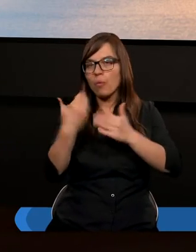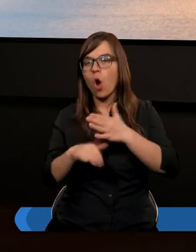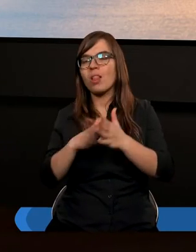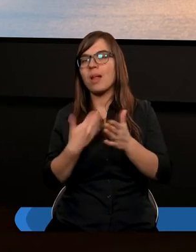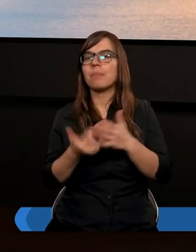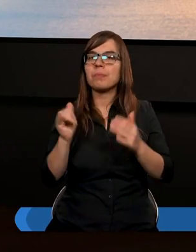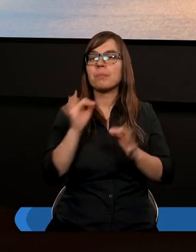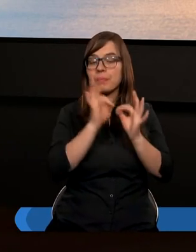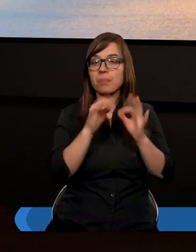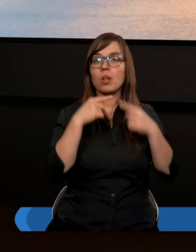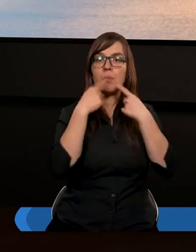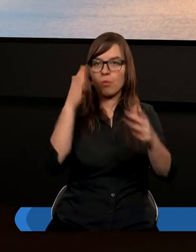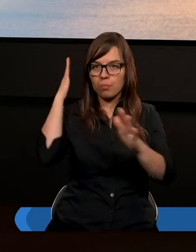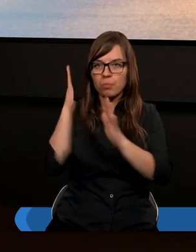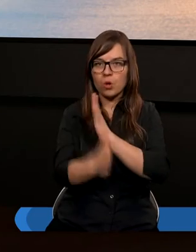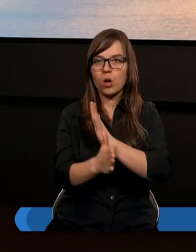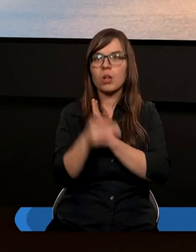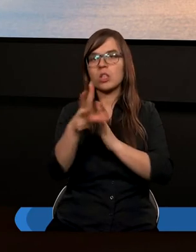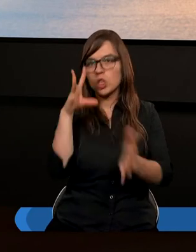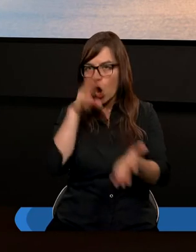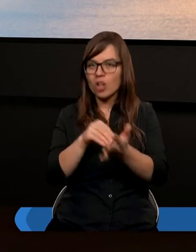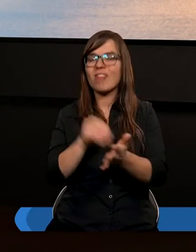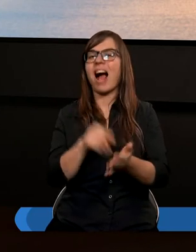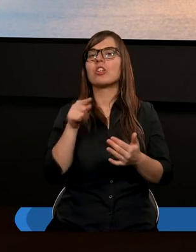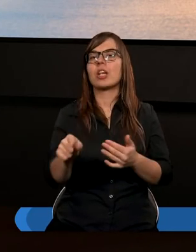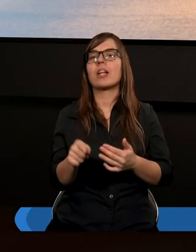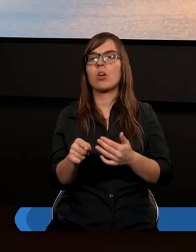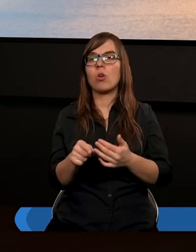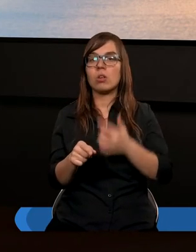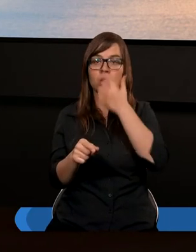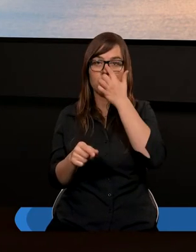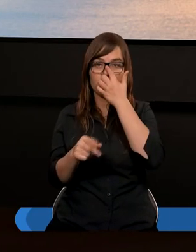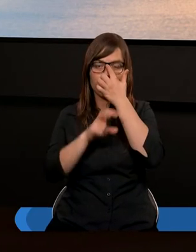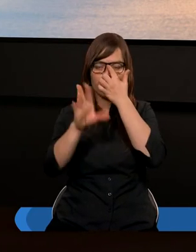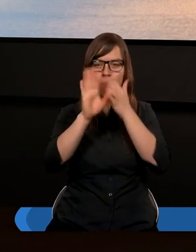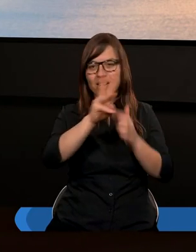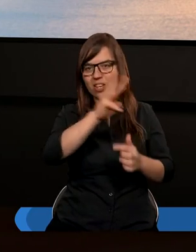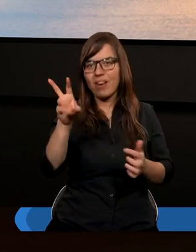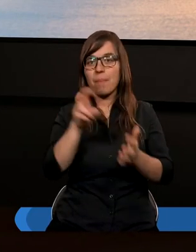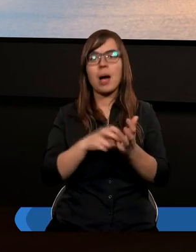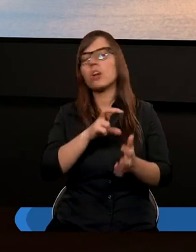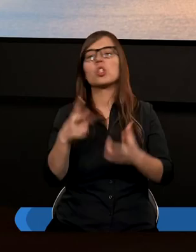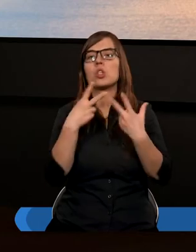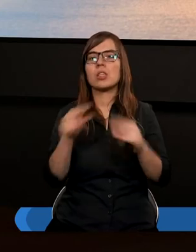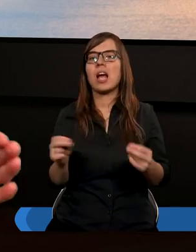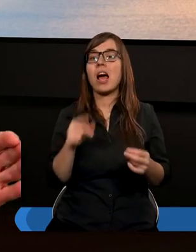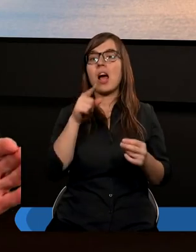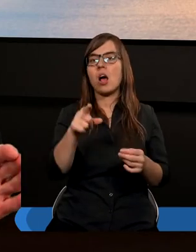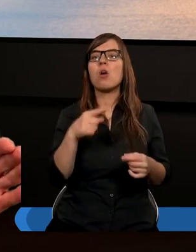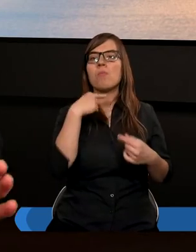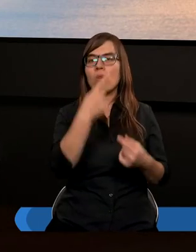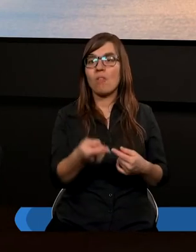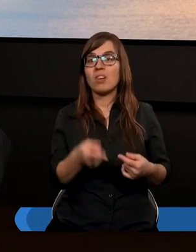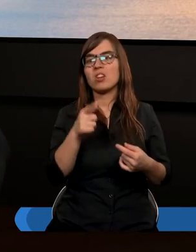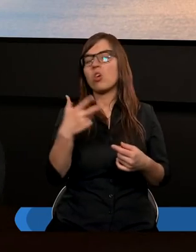dalej ja powiedziałem prosto doświadczę Boga czy będzie wam brakowało czy nie tam Janusz